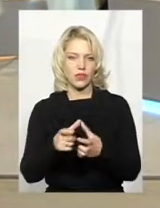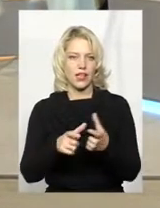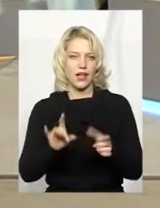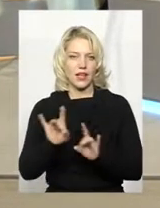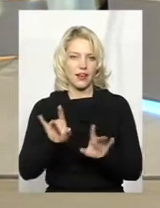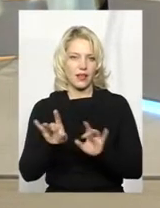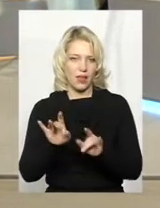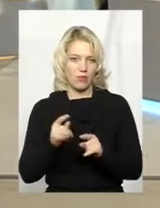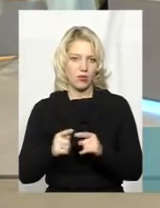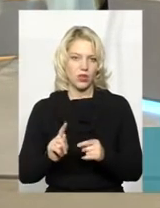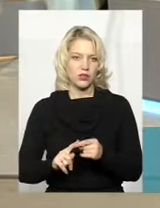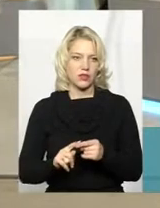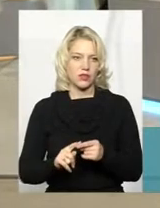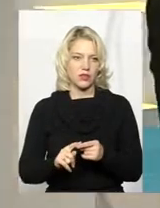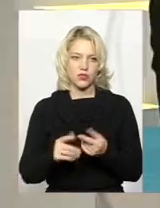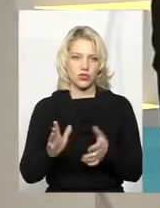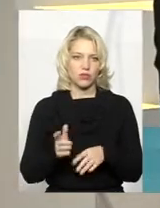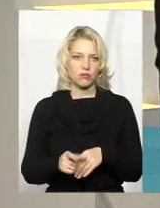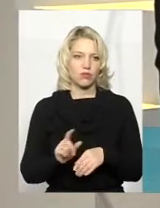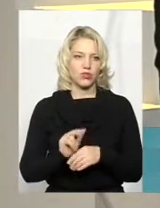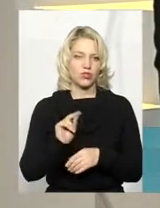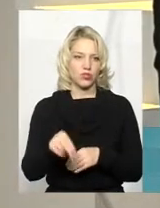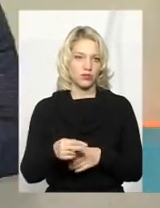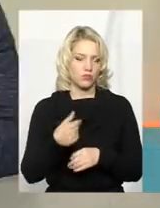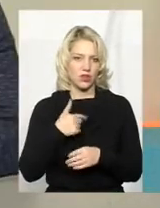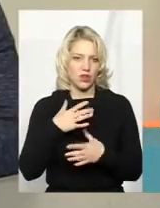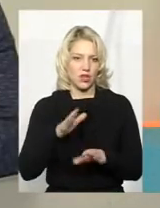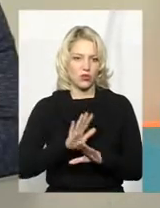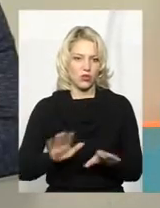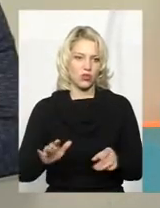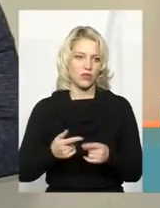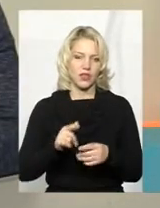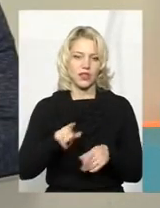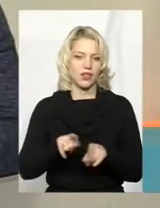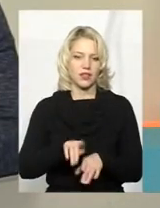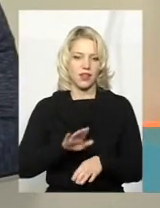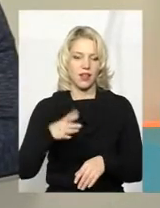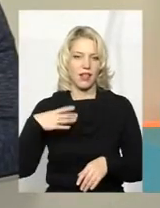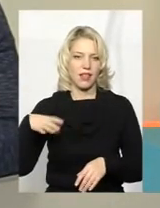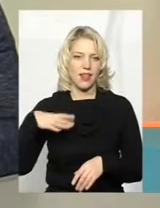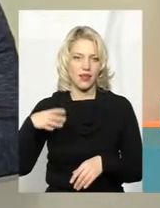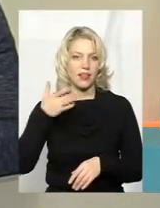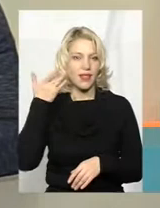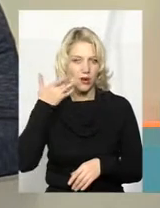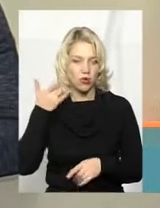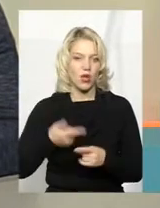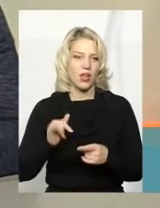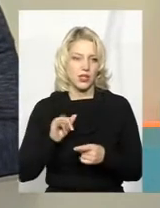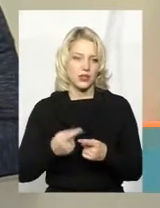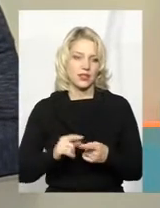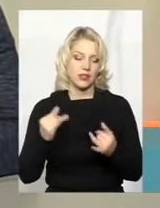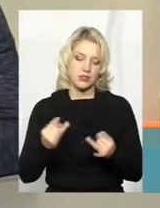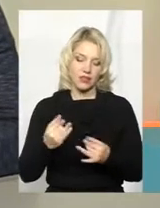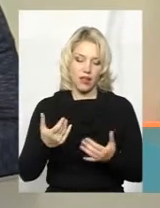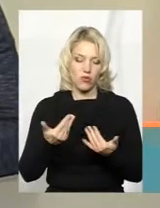рекламу… Це вже навіть перевищило ваше очікування. Так і легко. Тому це для нас також було цікаво і було